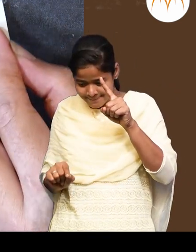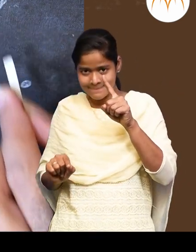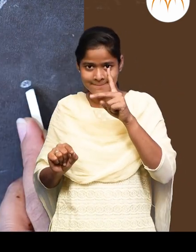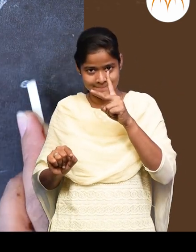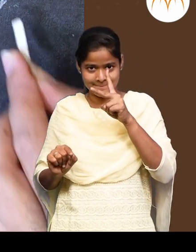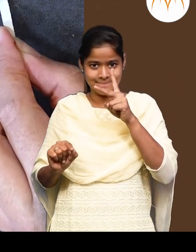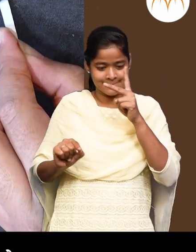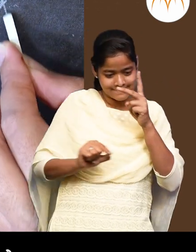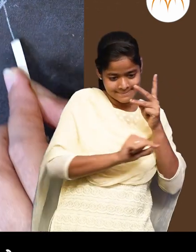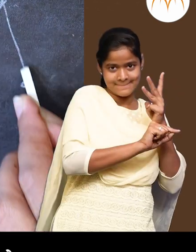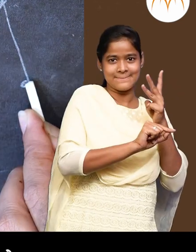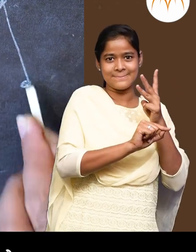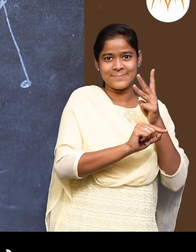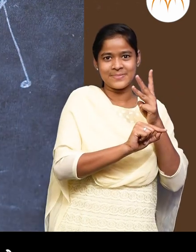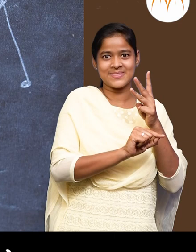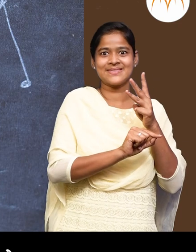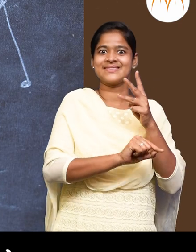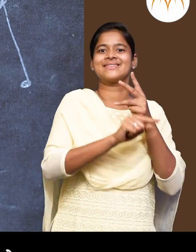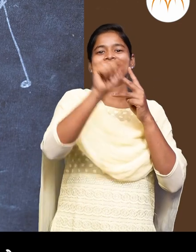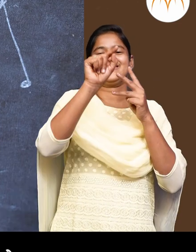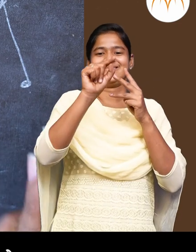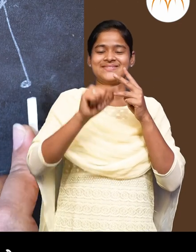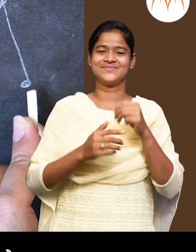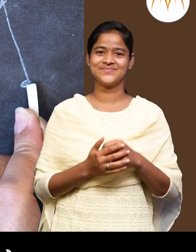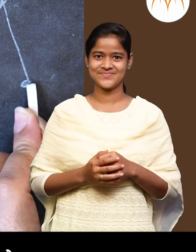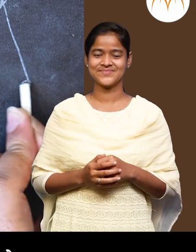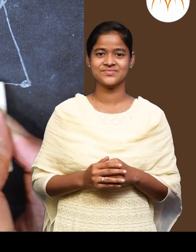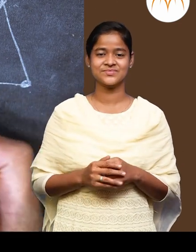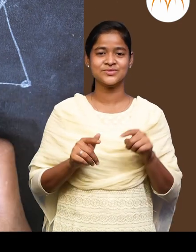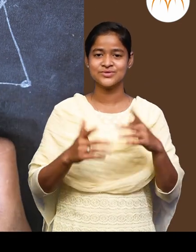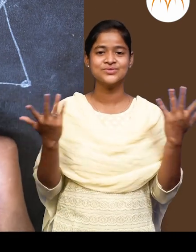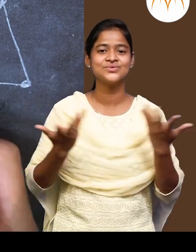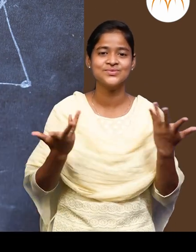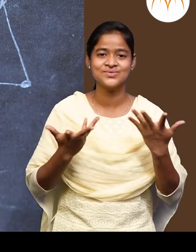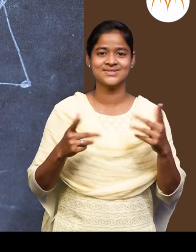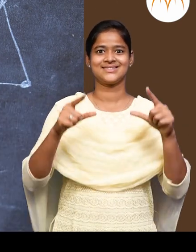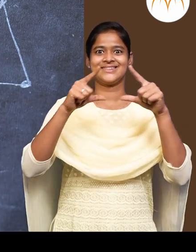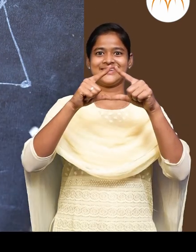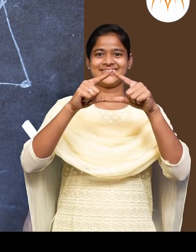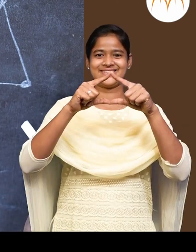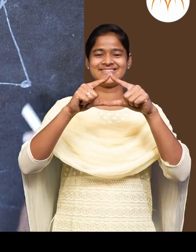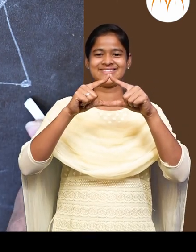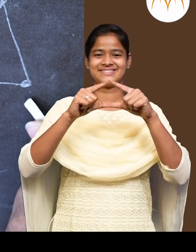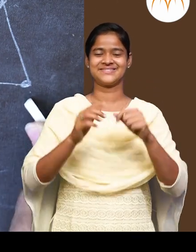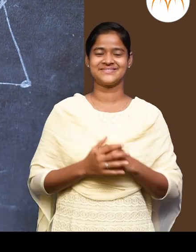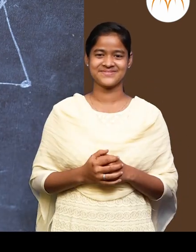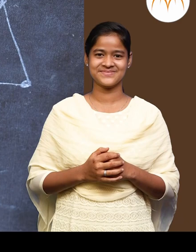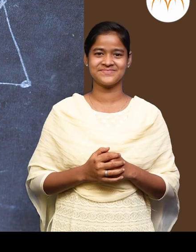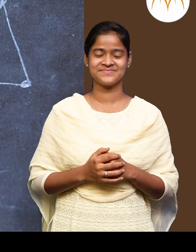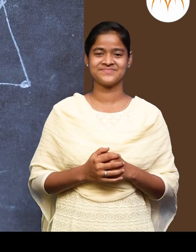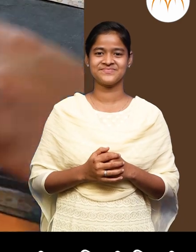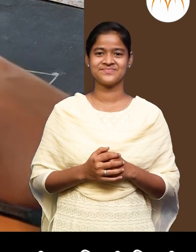हे दोन बिंदु जोडले आणि महा पहिला परत याला जोडला कि काय तयार जाला? त्रीकोण